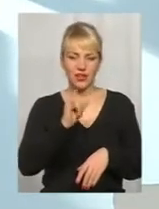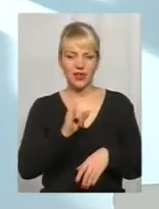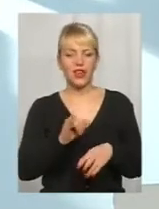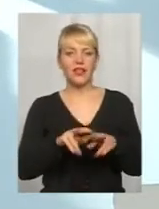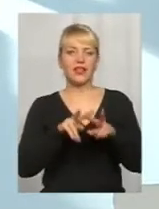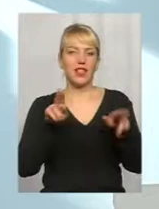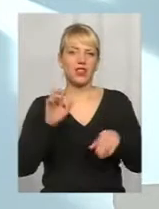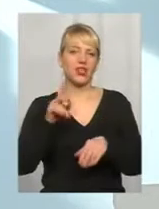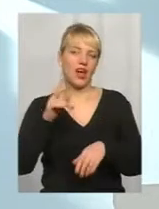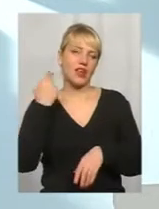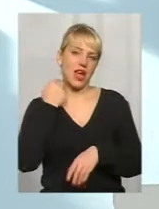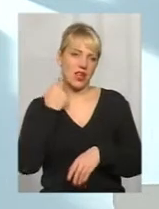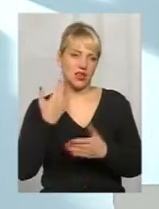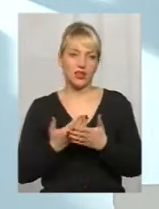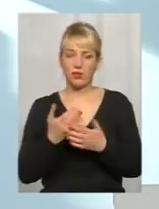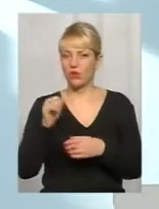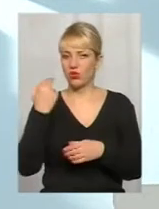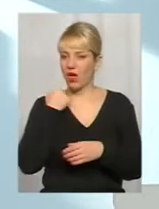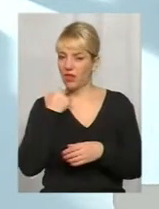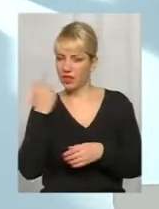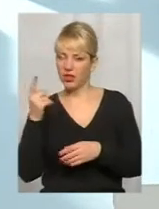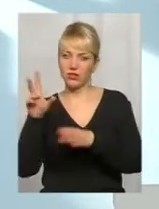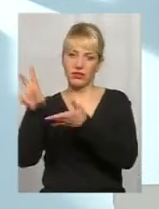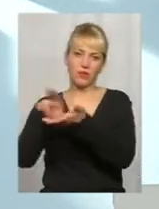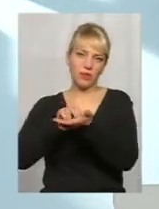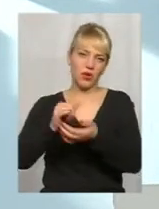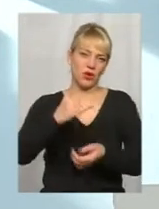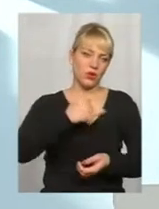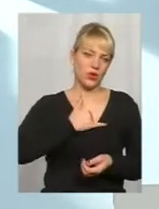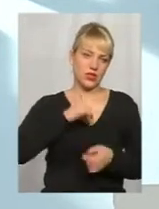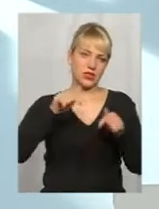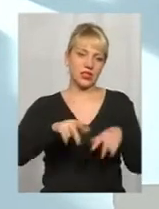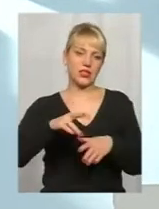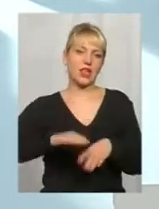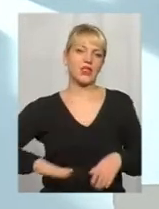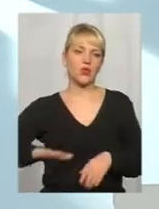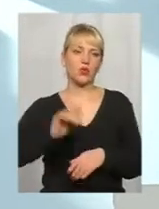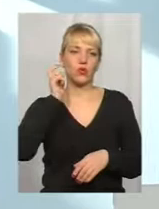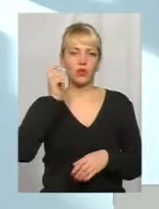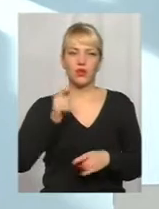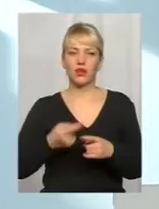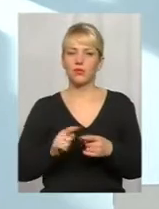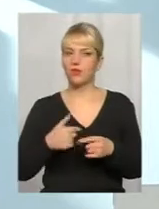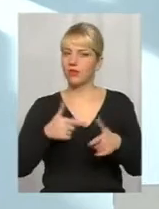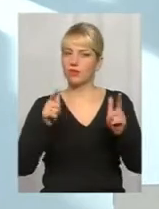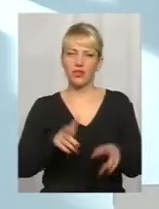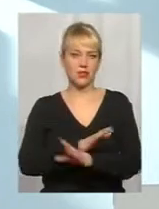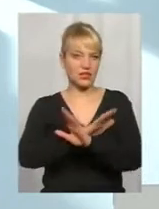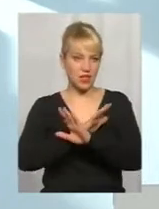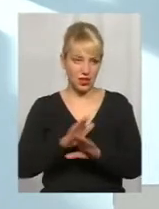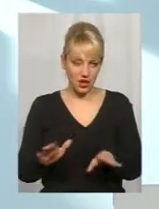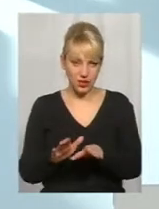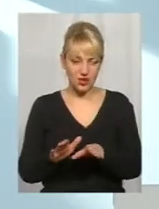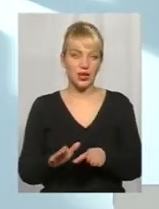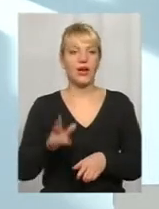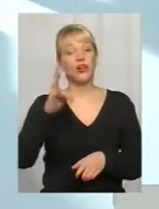протокол лечення англійського пацієнта, применити його на територію України. Ми з цим не вполне согласні в силу определенних